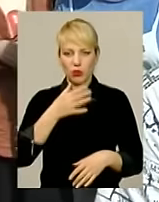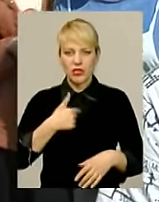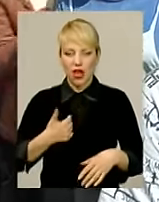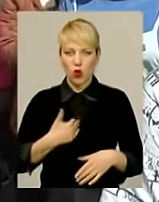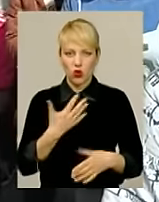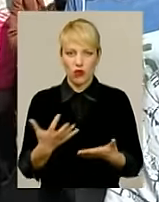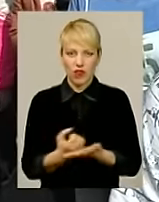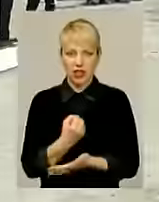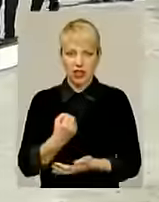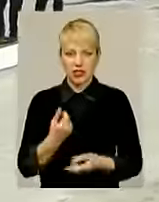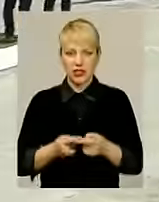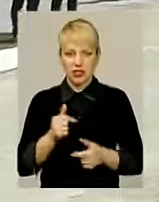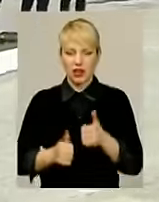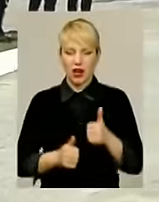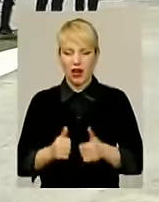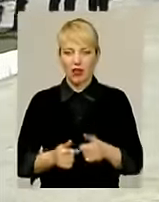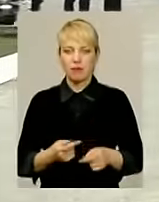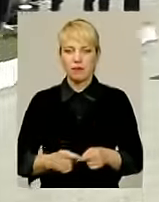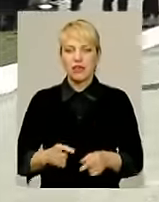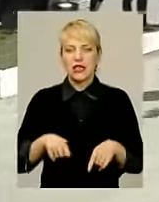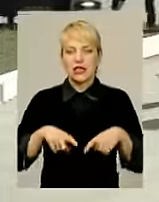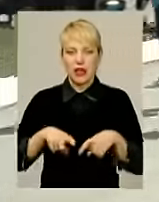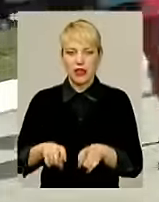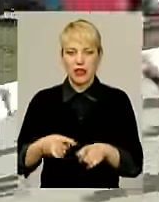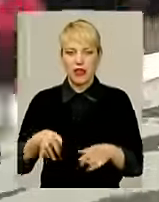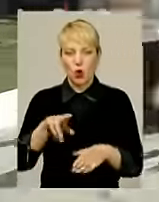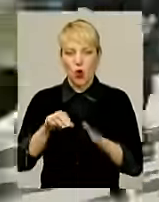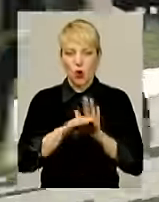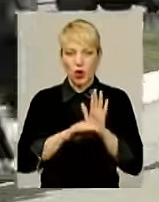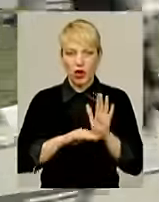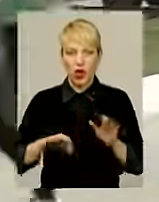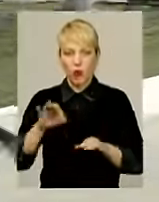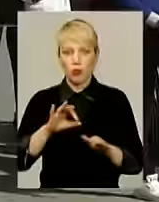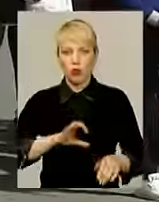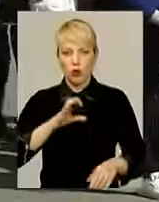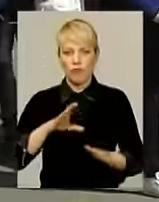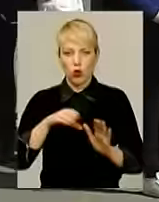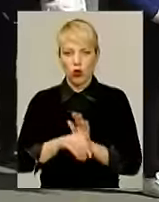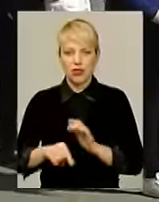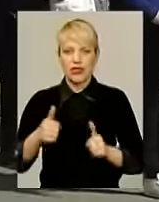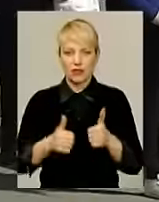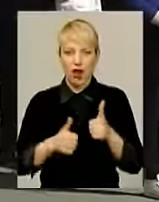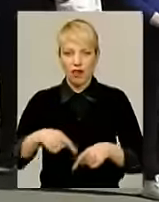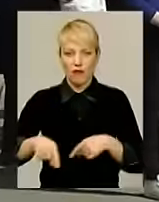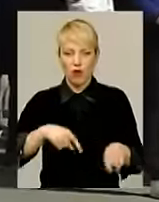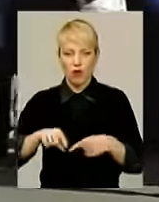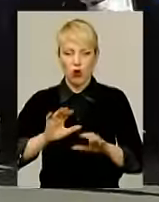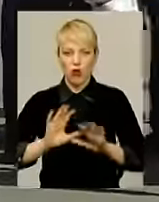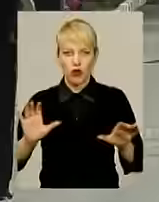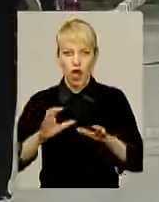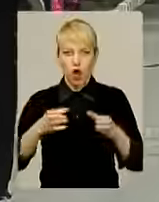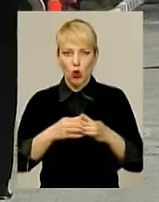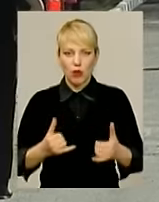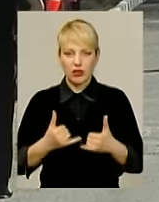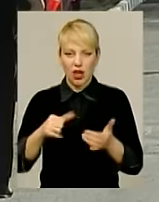змагання. Разом з легкоатлетичним забігом до програми обласної спартакіади входили змагання з футболу та волейболу. Команди для участі в